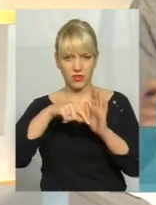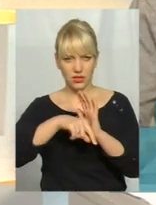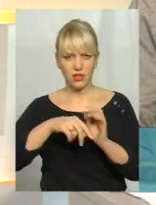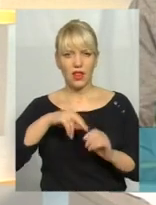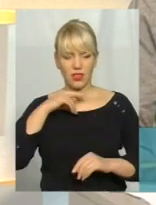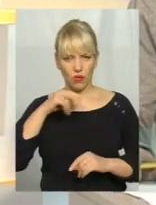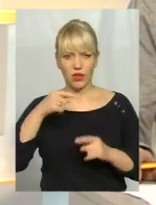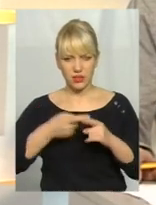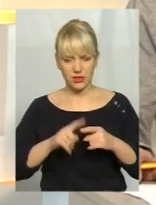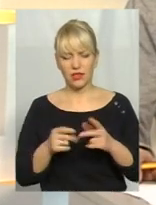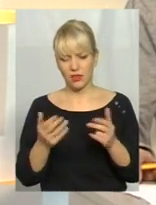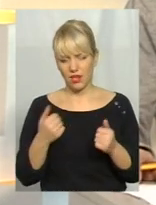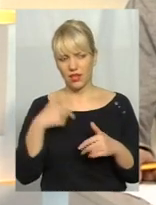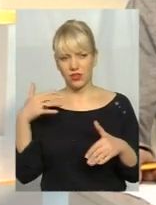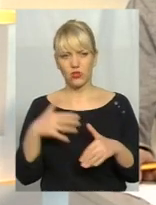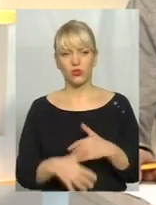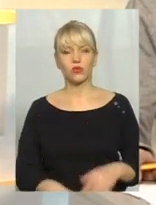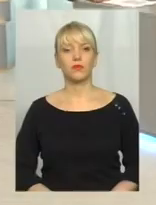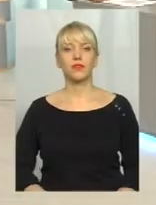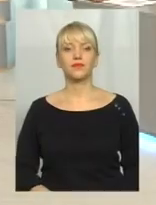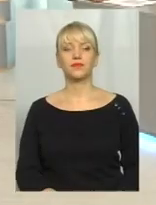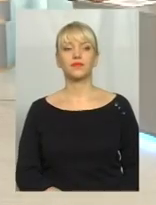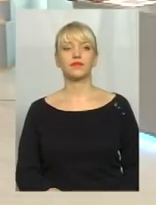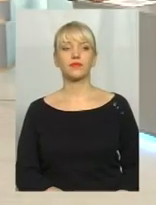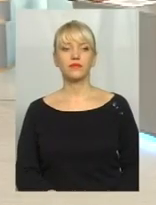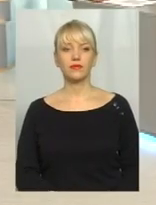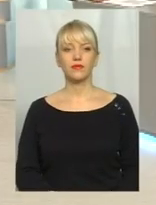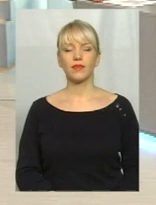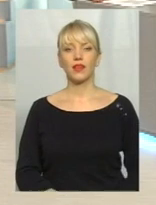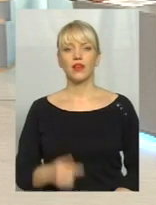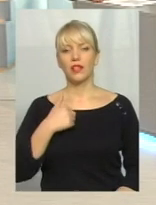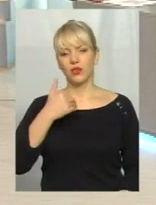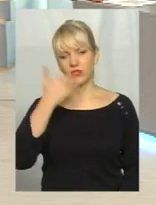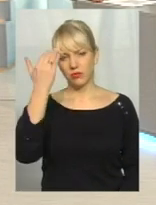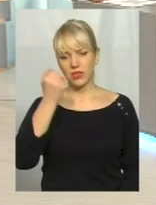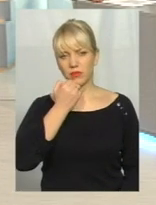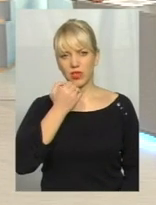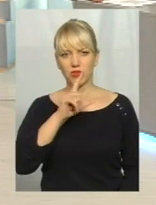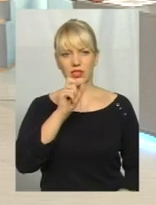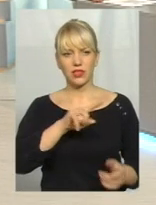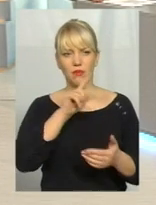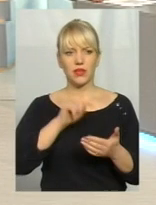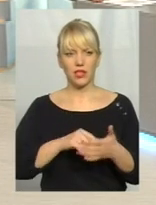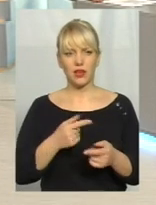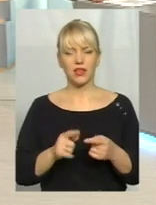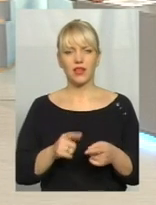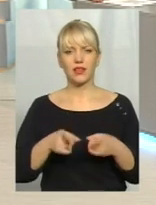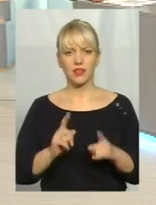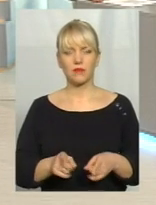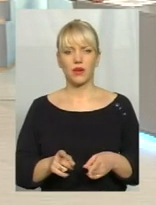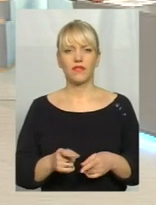зрозумів, дякую вам, дякую вам. Пане Викола. Я хотів би зразу подякувати за запитання, і хотів би сказати, насправді,